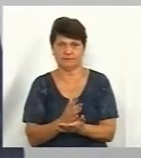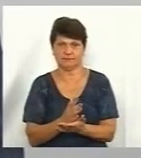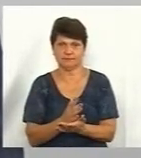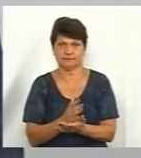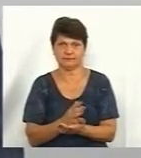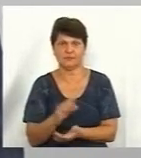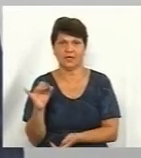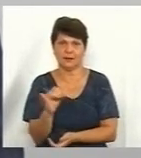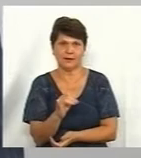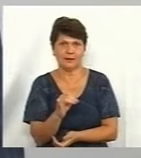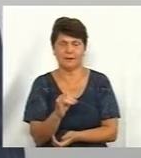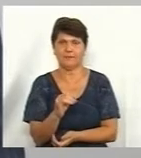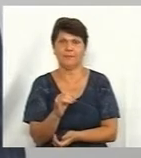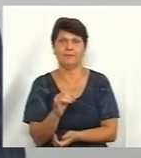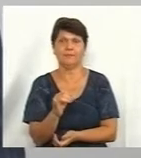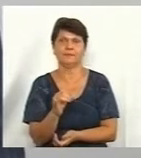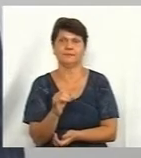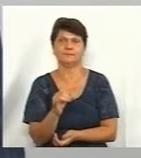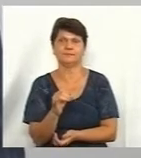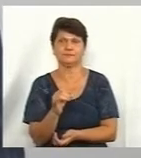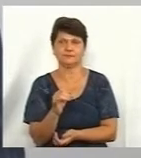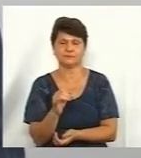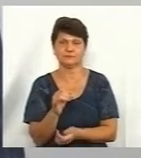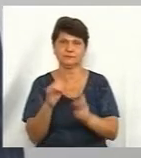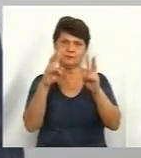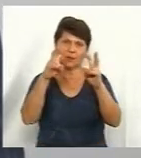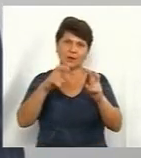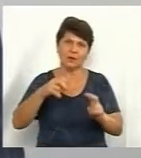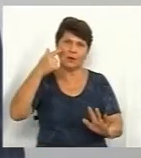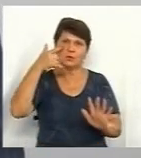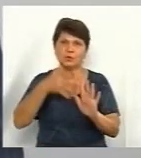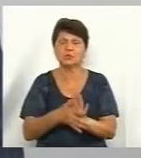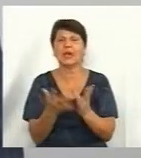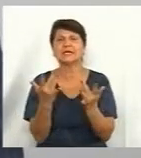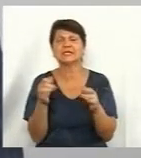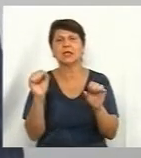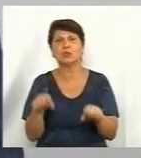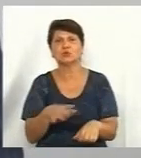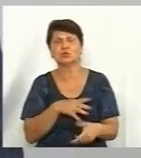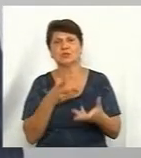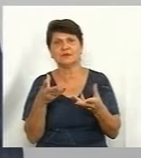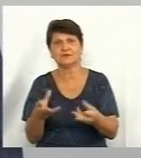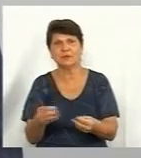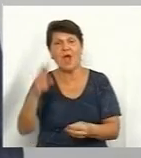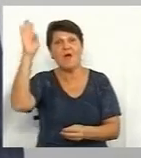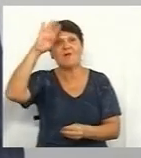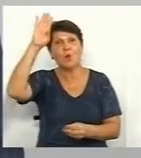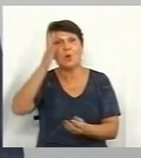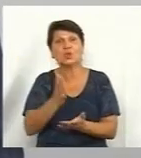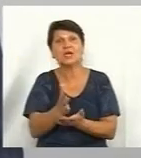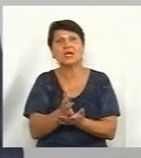І якраз дослідження, наскільки може вплинути на водні ресурси,